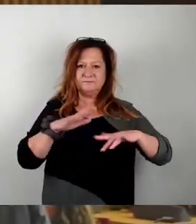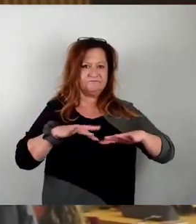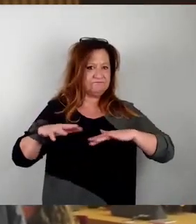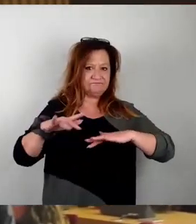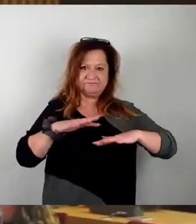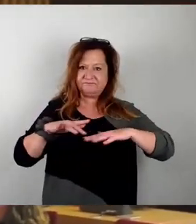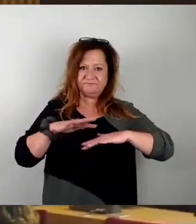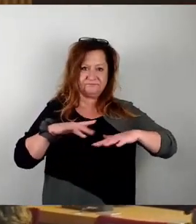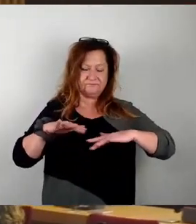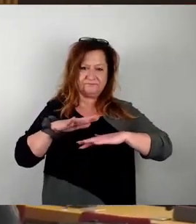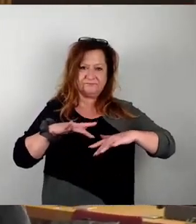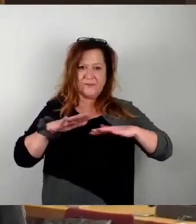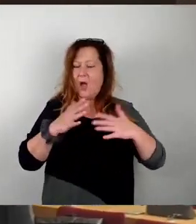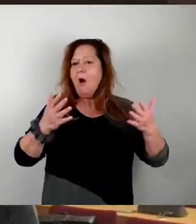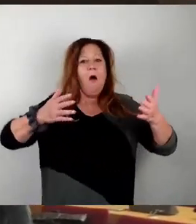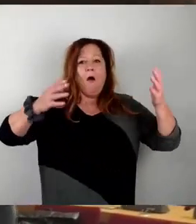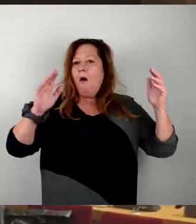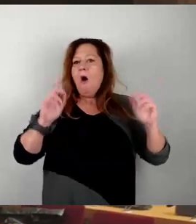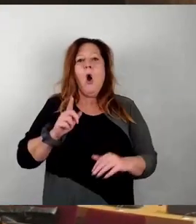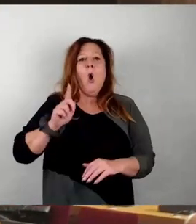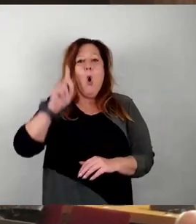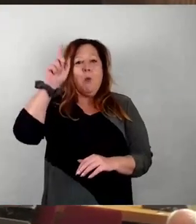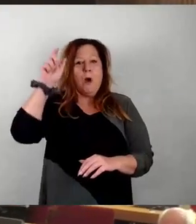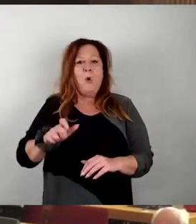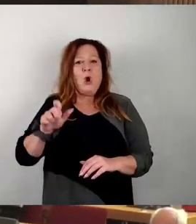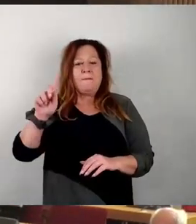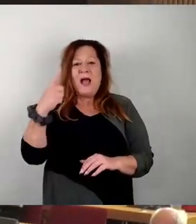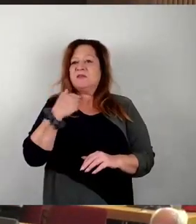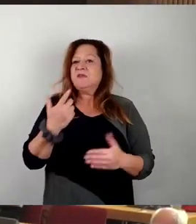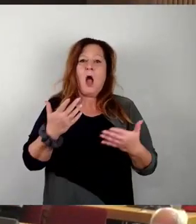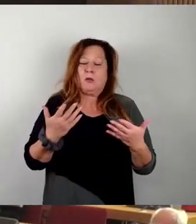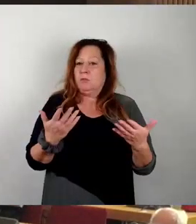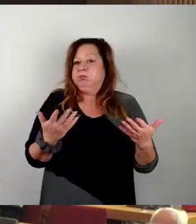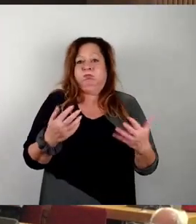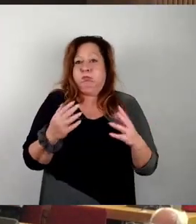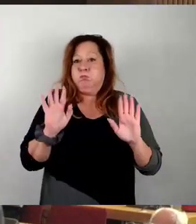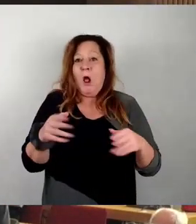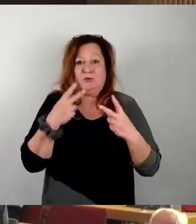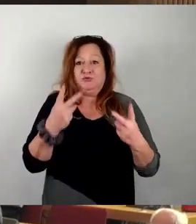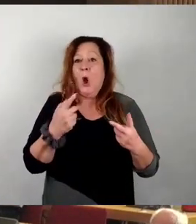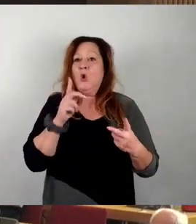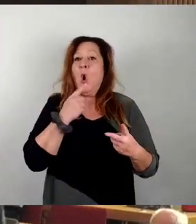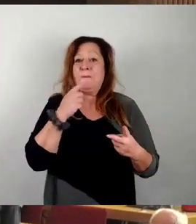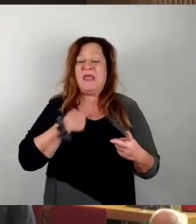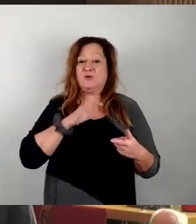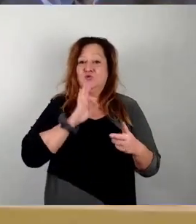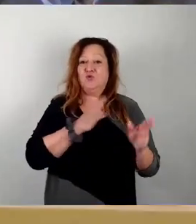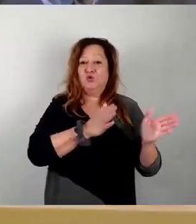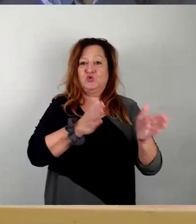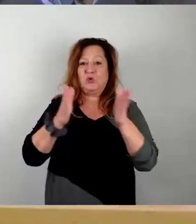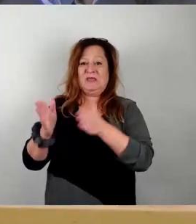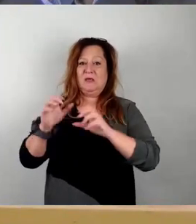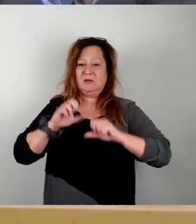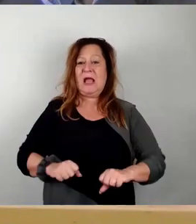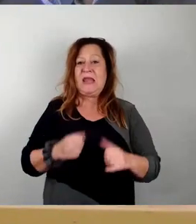Naja, ich werde mal gucken, ob ich das dann irgendwie nach einer sortierten Fassung hier bekomme für diese Abstimmung. Also, wir machen erst einmal weiter. Wir sind ja noch mitten in der